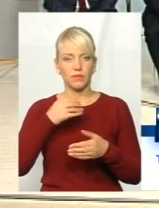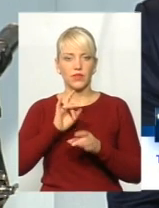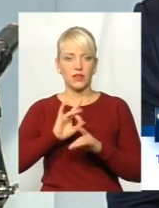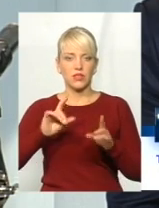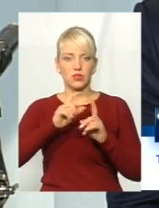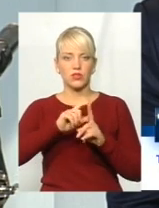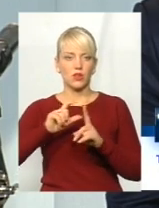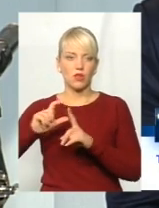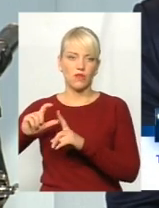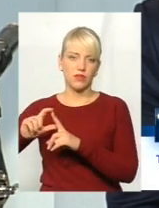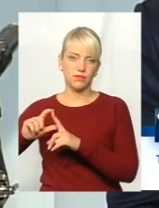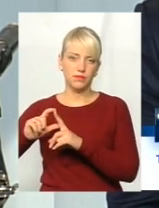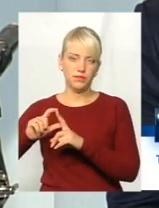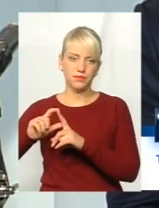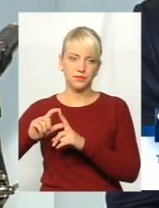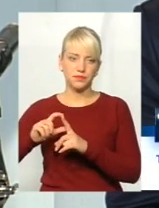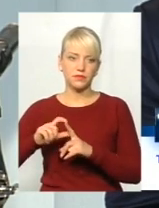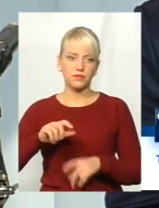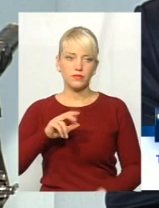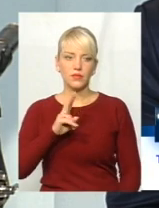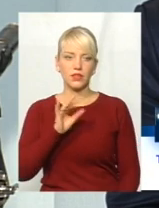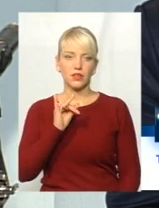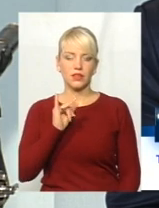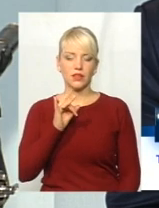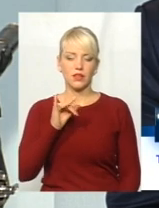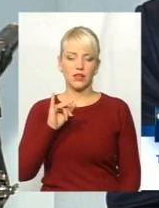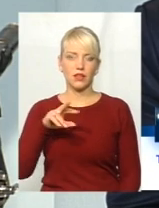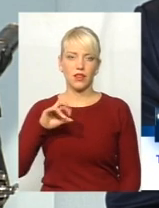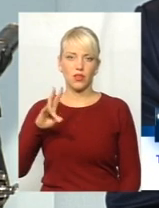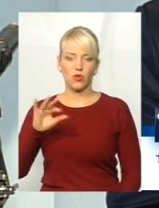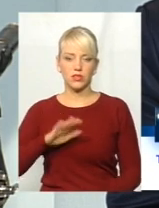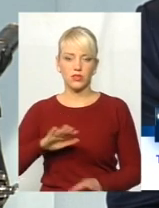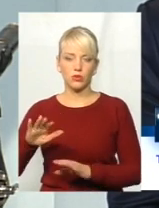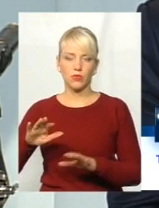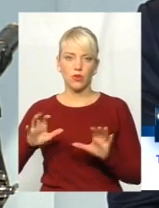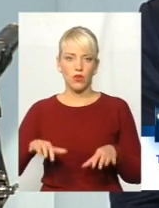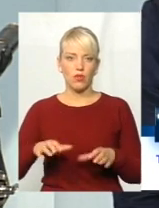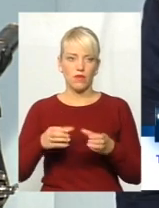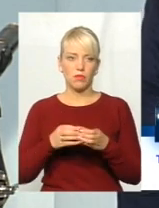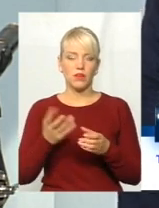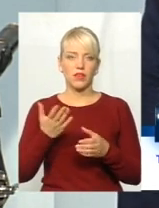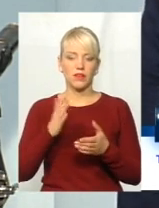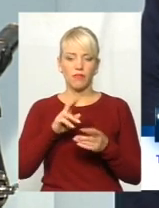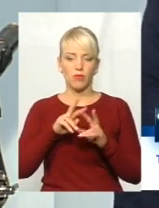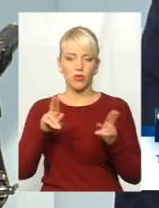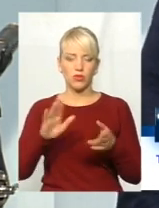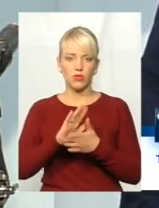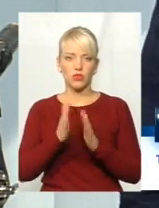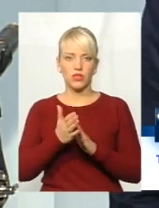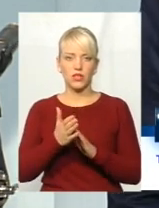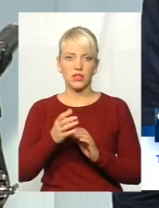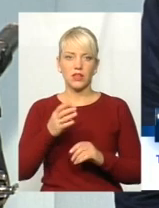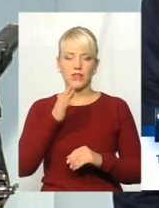Івана Кириленка, заступника голови партії, який в подібній ситуації в свій час сказав